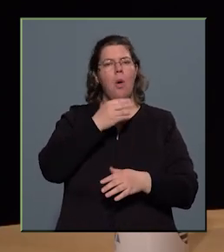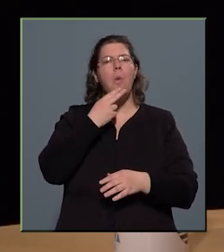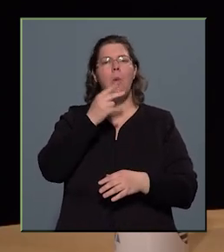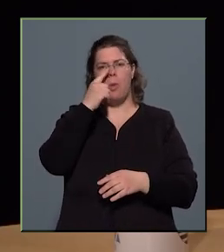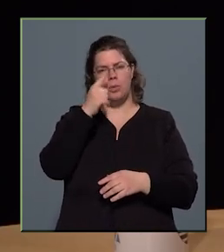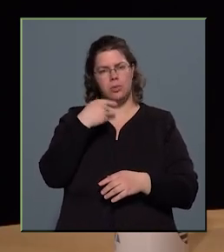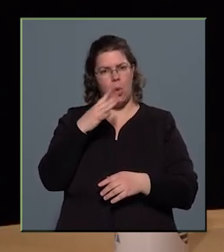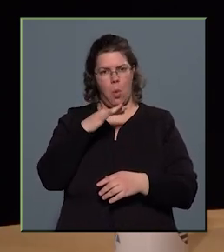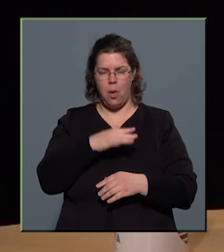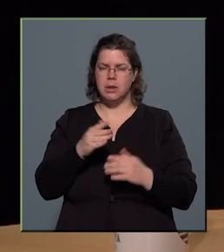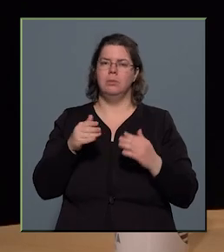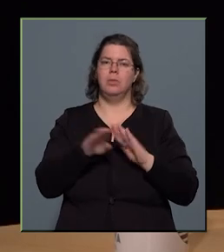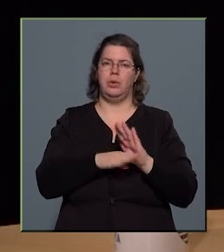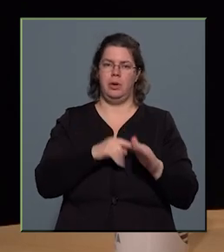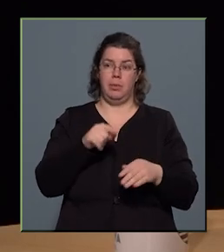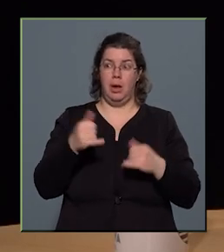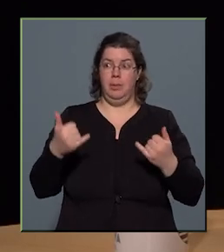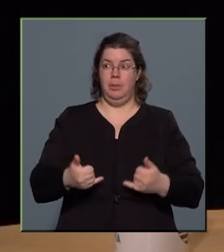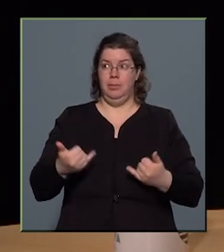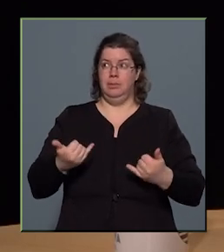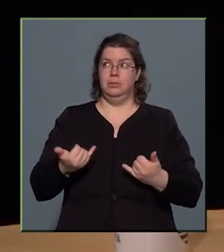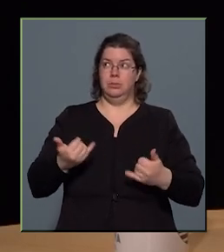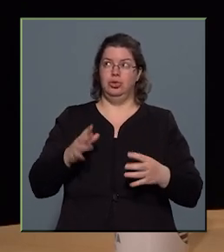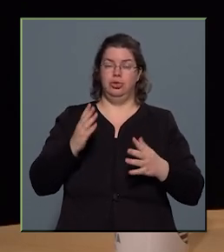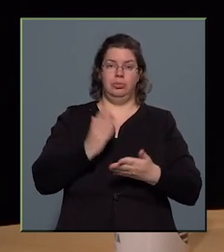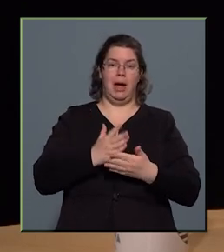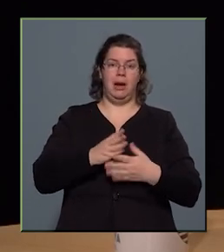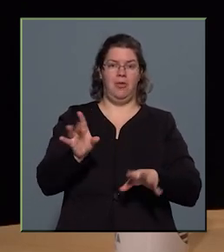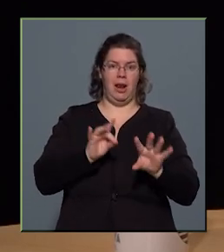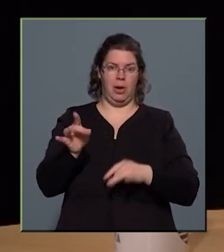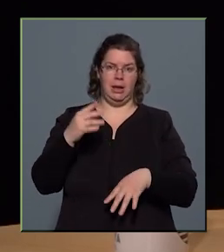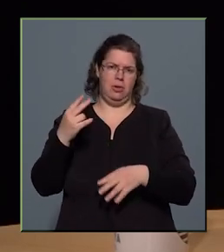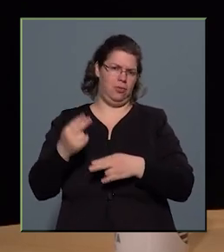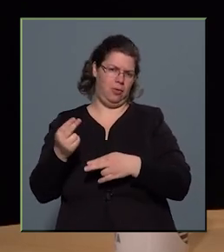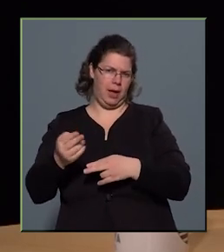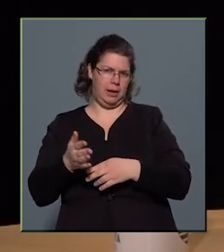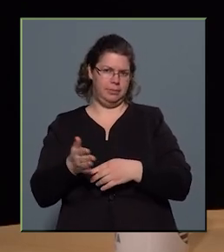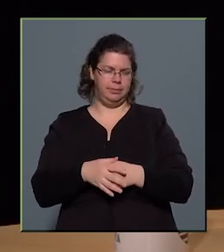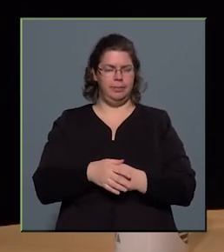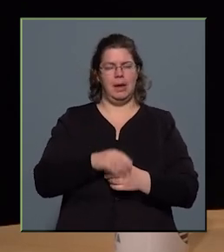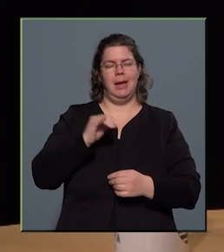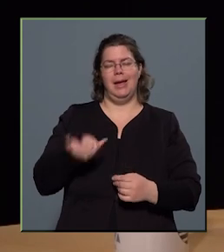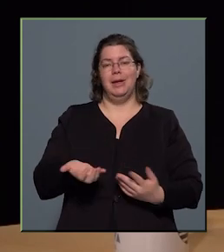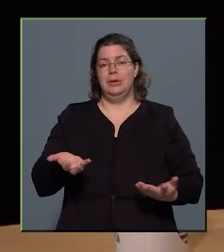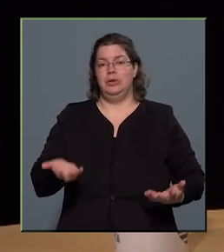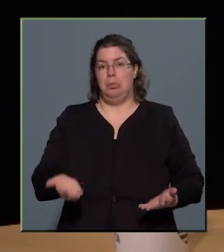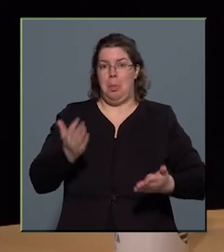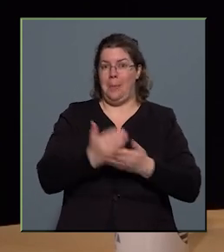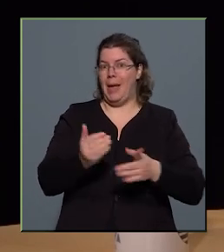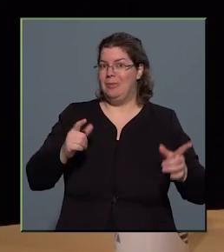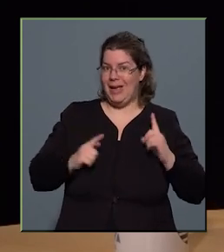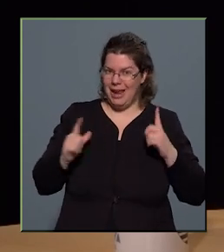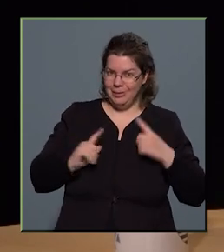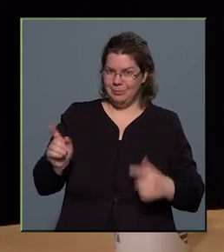válogatása most már szintén a finisébe érkezett, és hát már várjuk, hogy